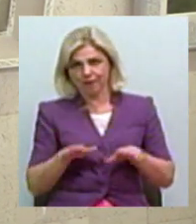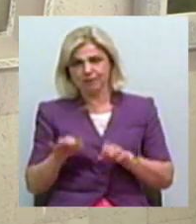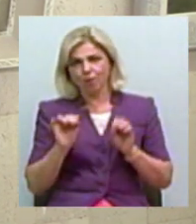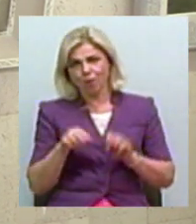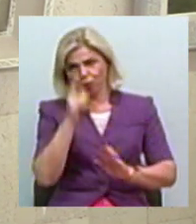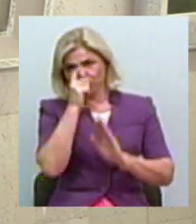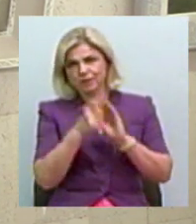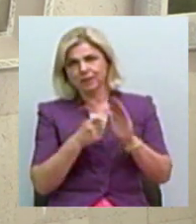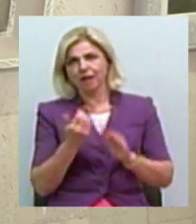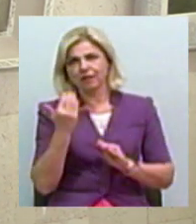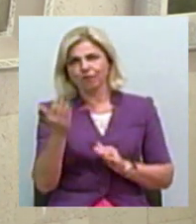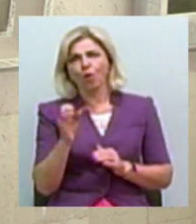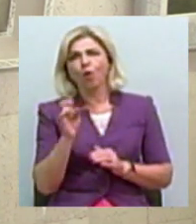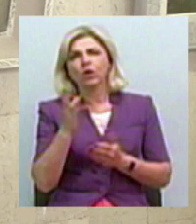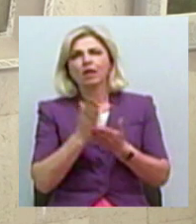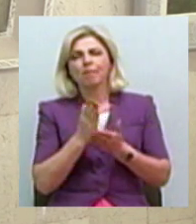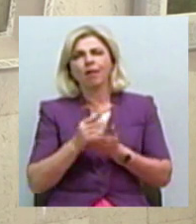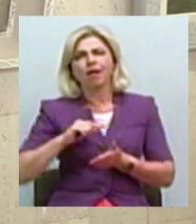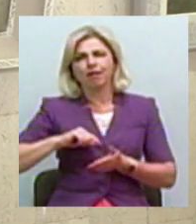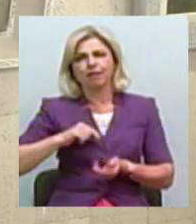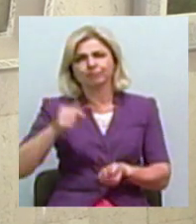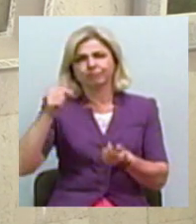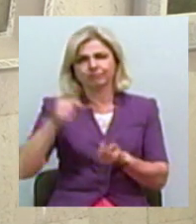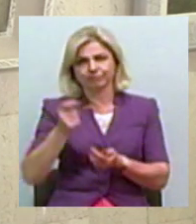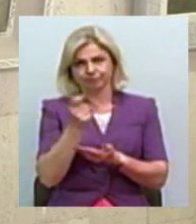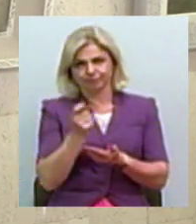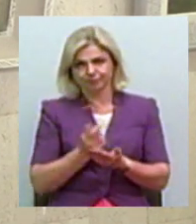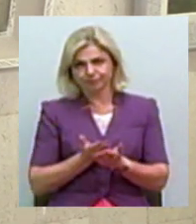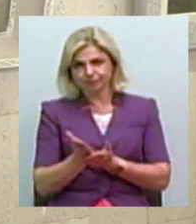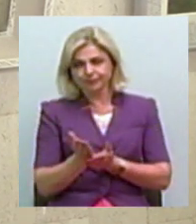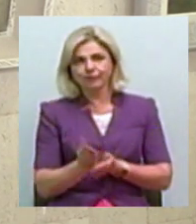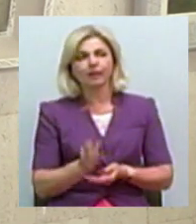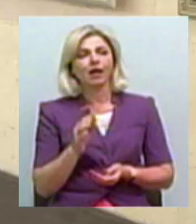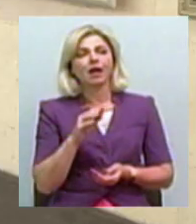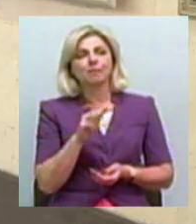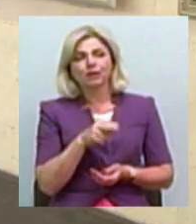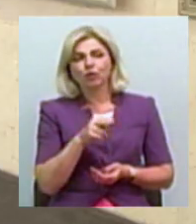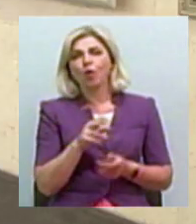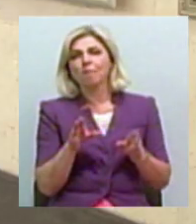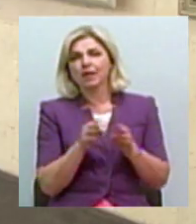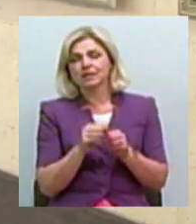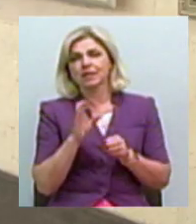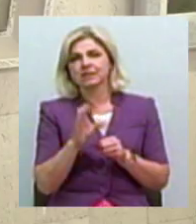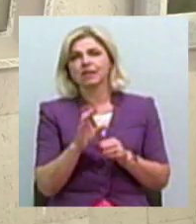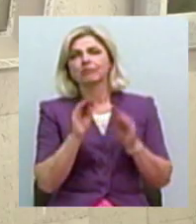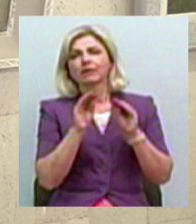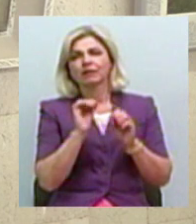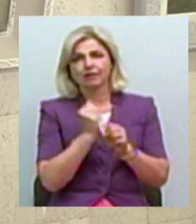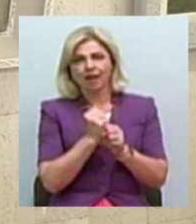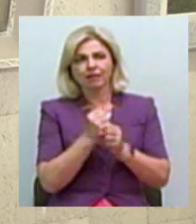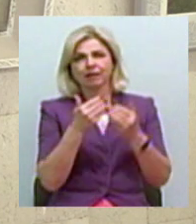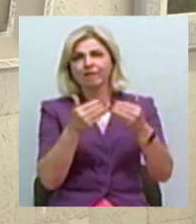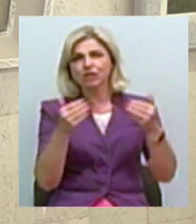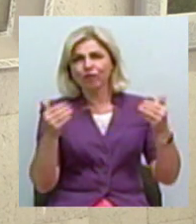пізнати. Його має свою характерну живописну манеру. Дмитро Артим разом з автором робіт займався складанням експозиції.